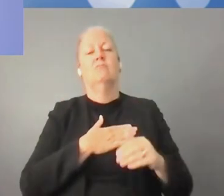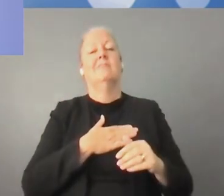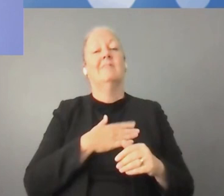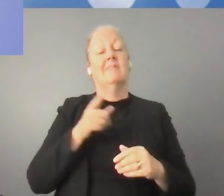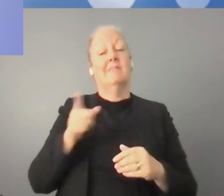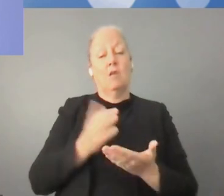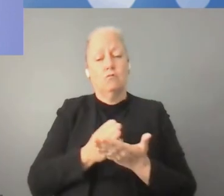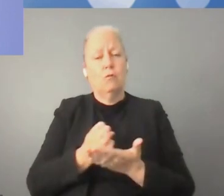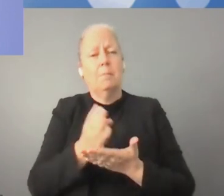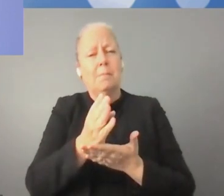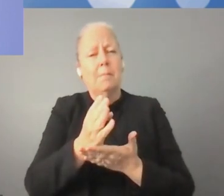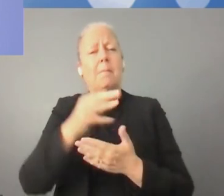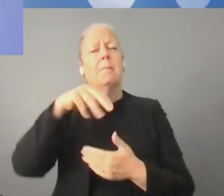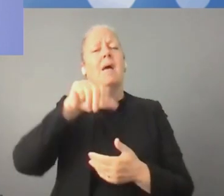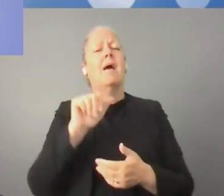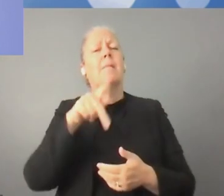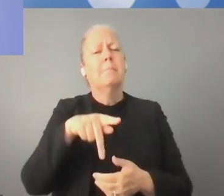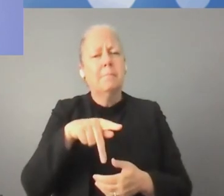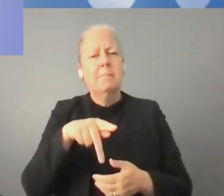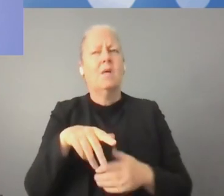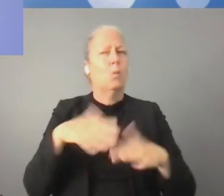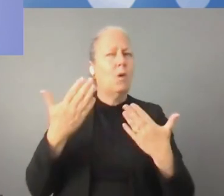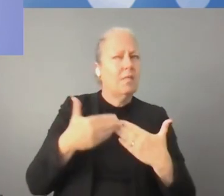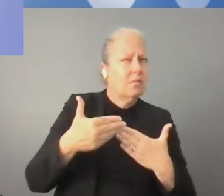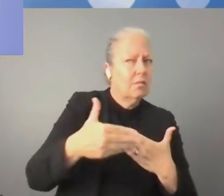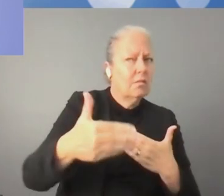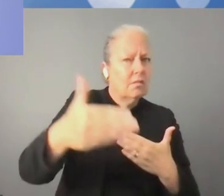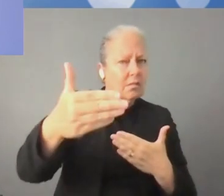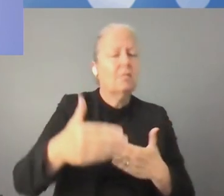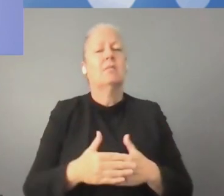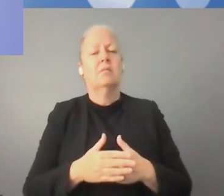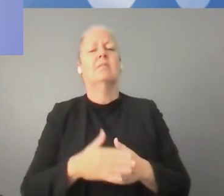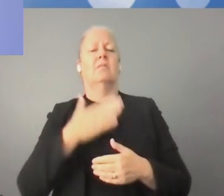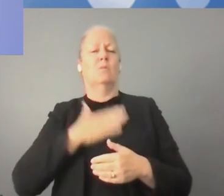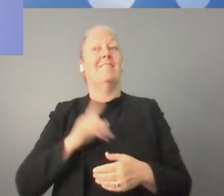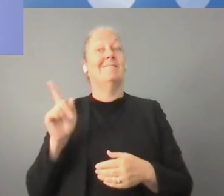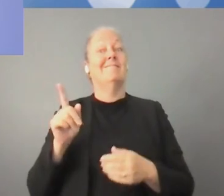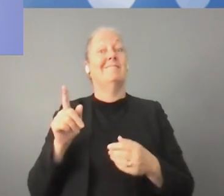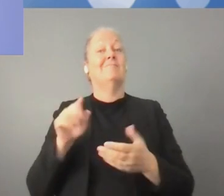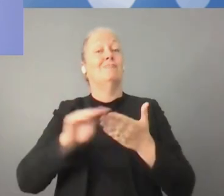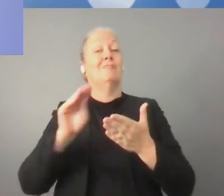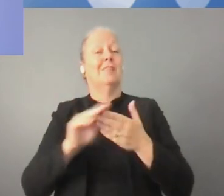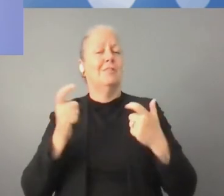هيئة الأمم المتحدة وأجندتها الخاصة في هذا المجال.